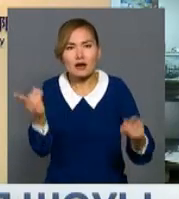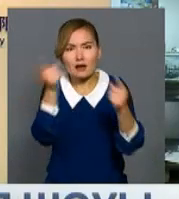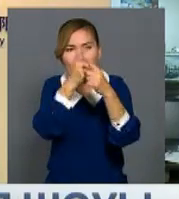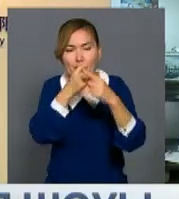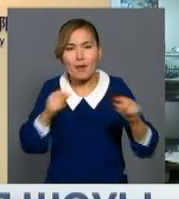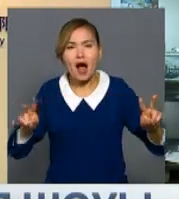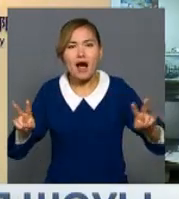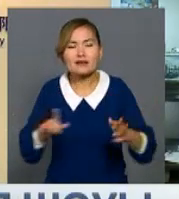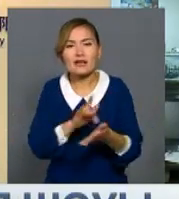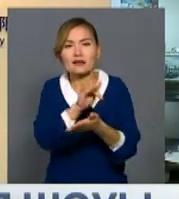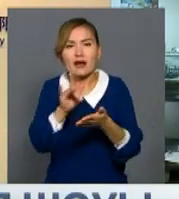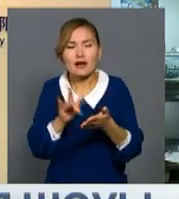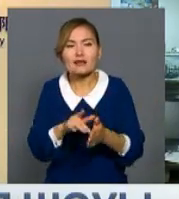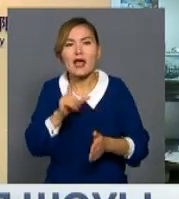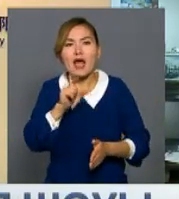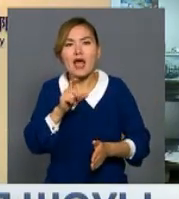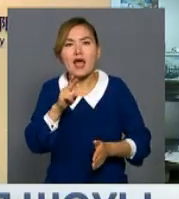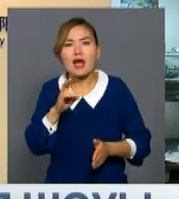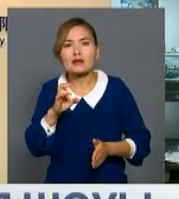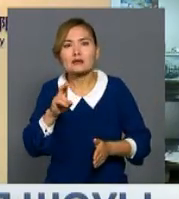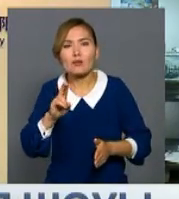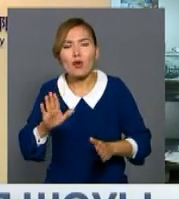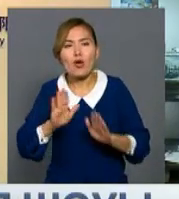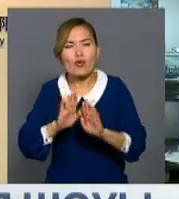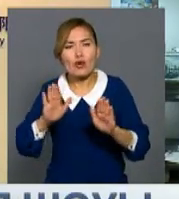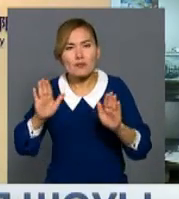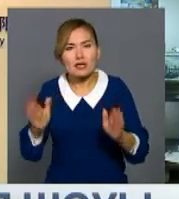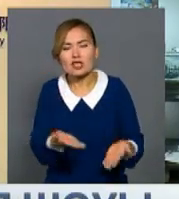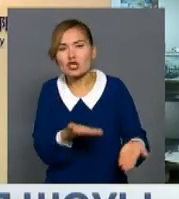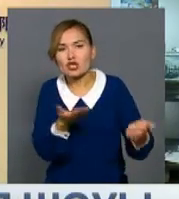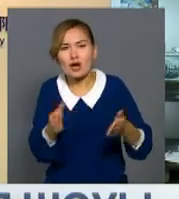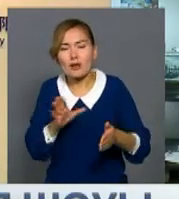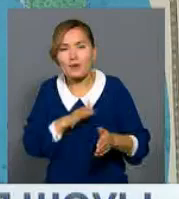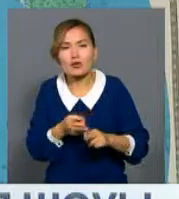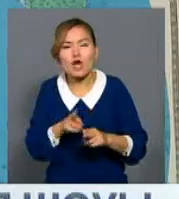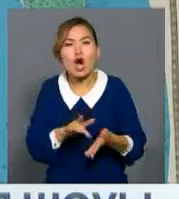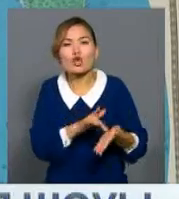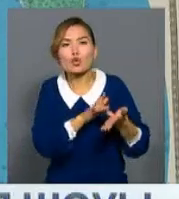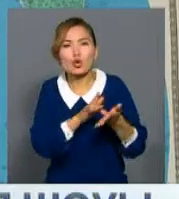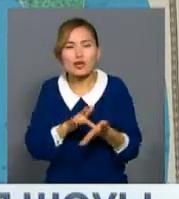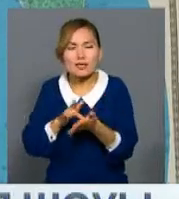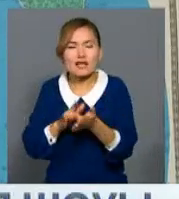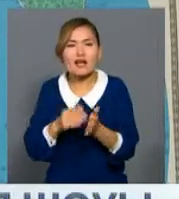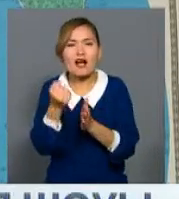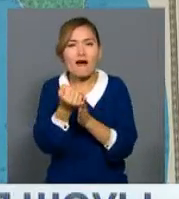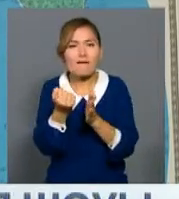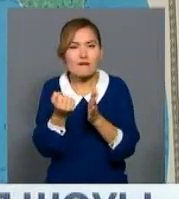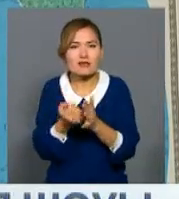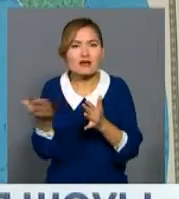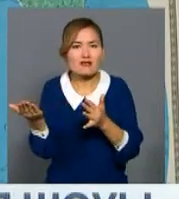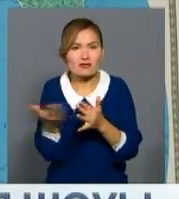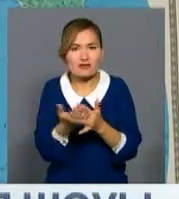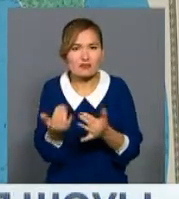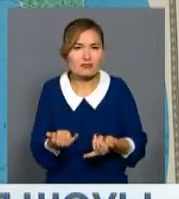експо көрмесіне басымдық бердік. Бейл туристерге виза беру женілдетілді. Бұл бізге көп көмектесті.